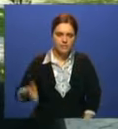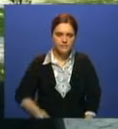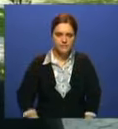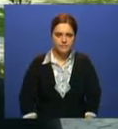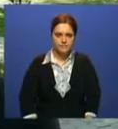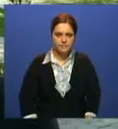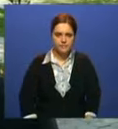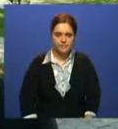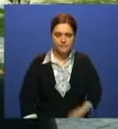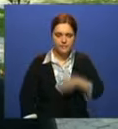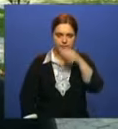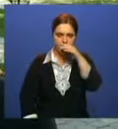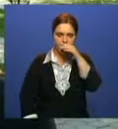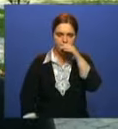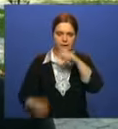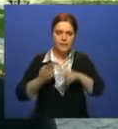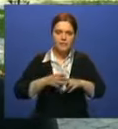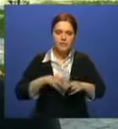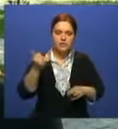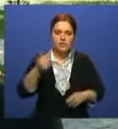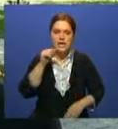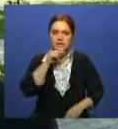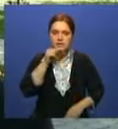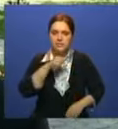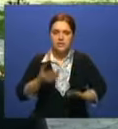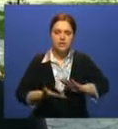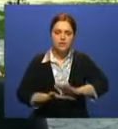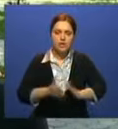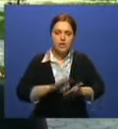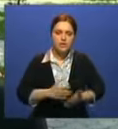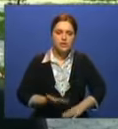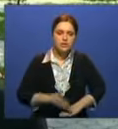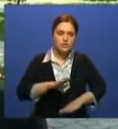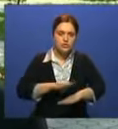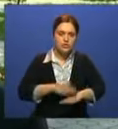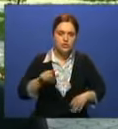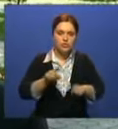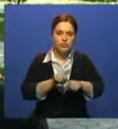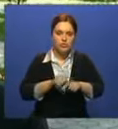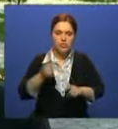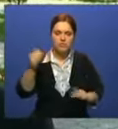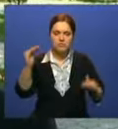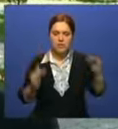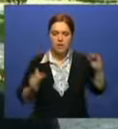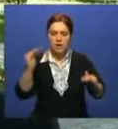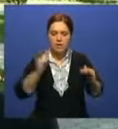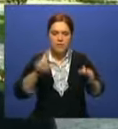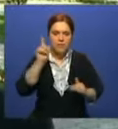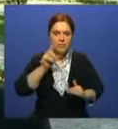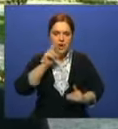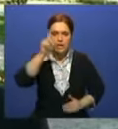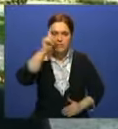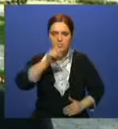«Экономическая ситуация тяжёлая, так как лари всё ещё не стабилизировался. Колебания курса продолжаются, ситуация не ясна и на валютном рынке